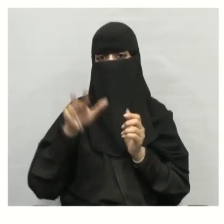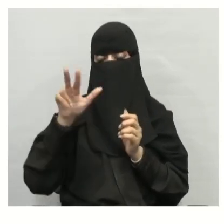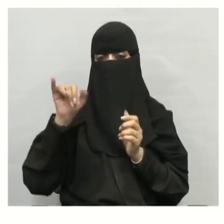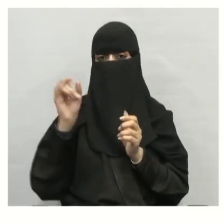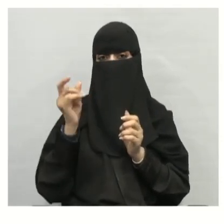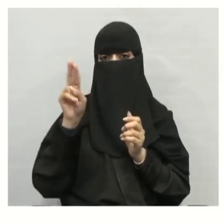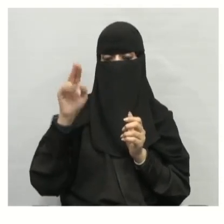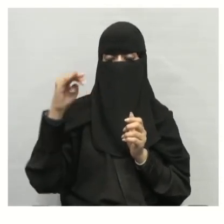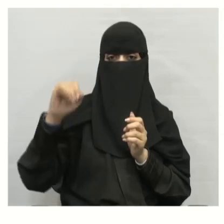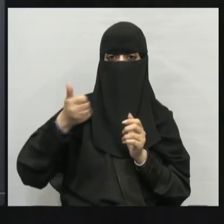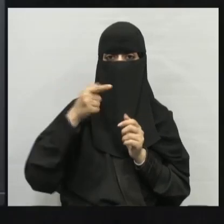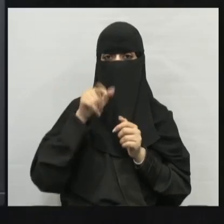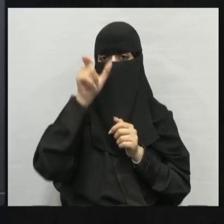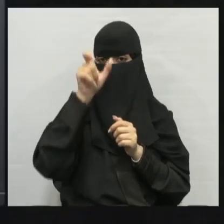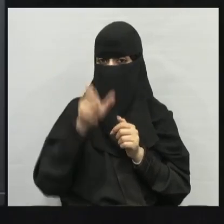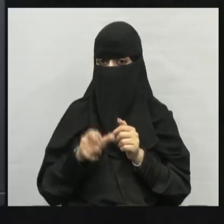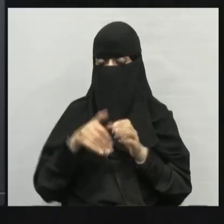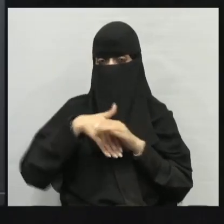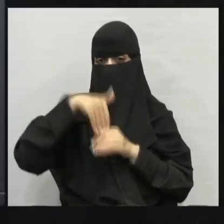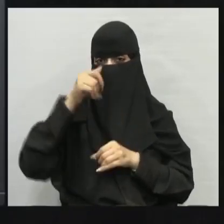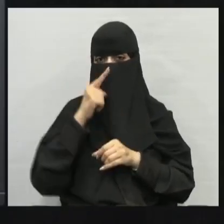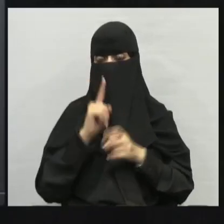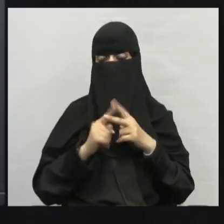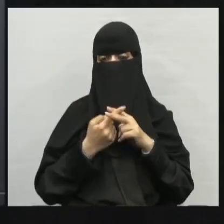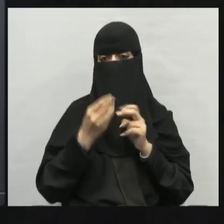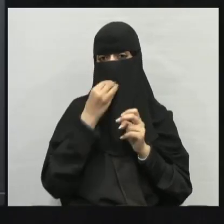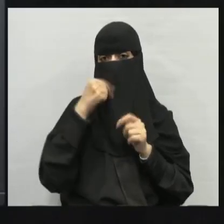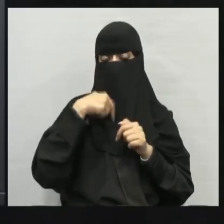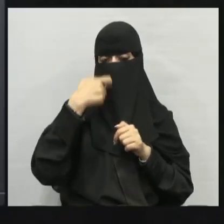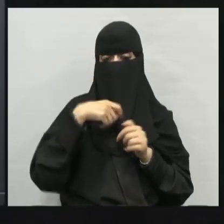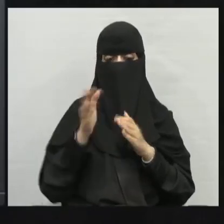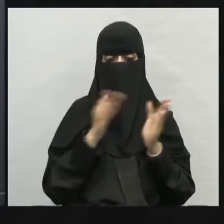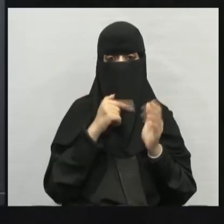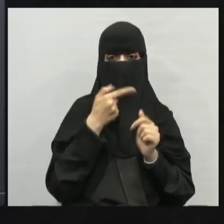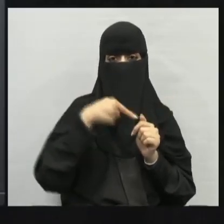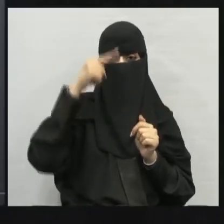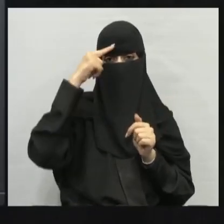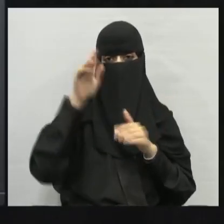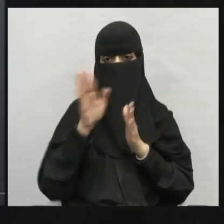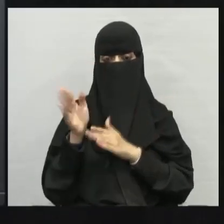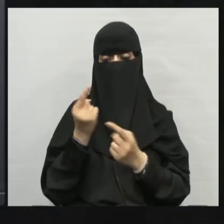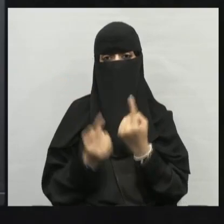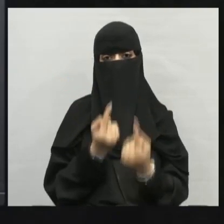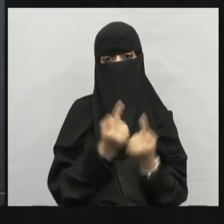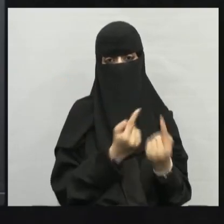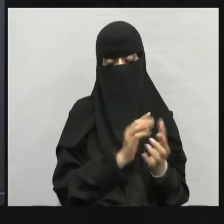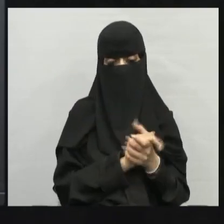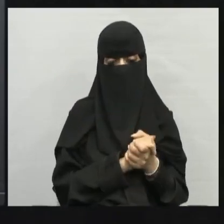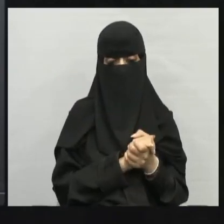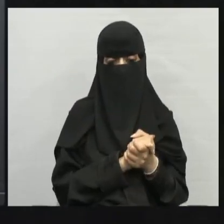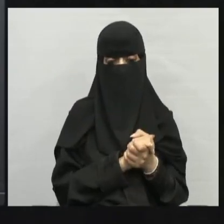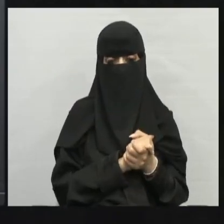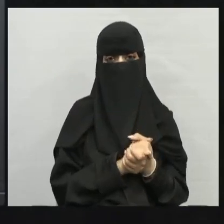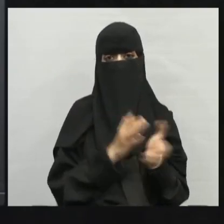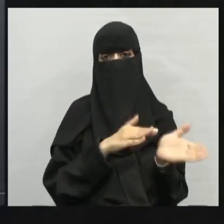عرف المنتجات هي المخلوقات التي تصنع غذائها بنفسها نذكر مثال النباتات